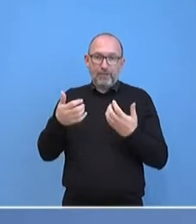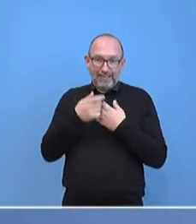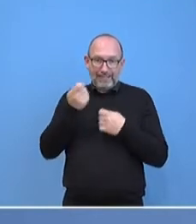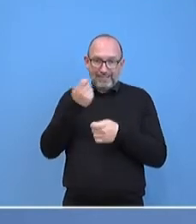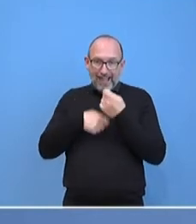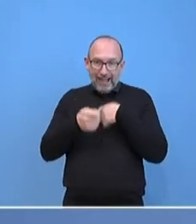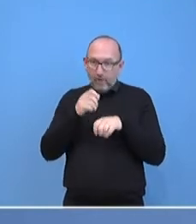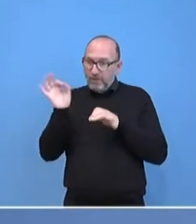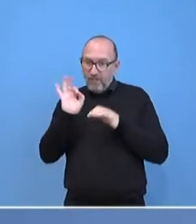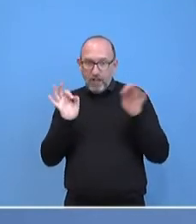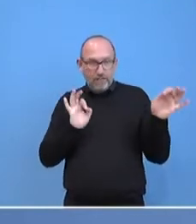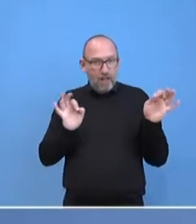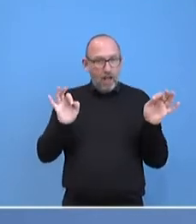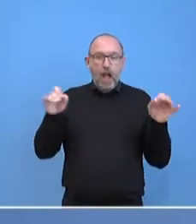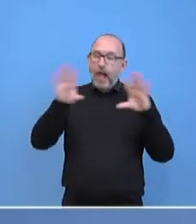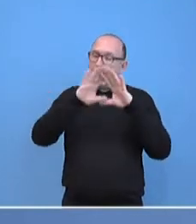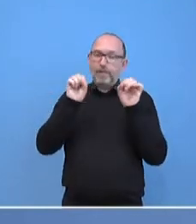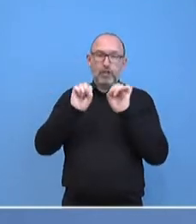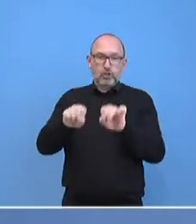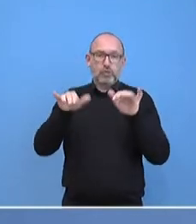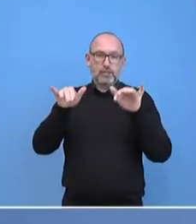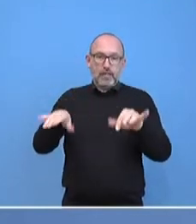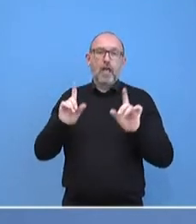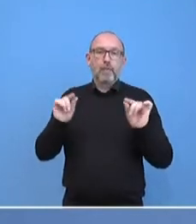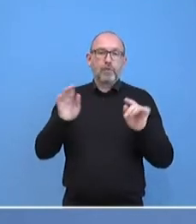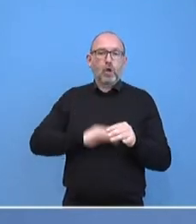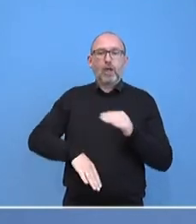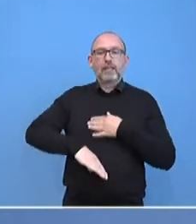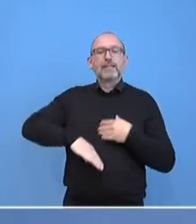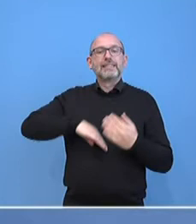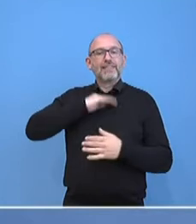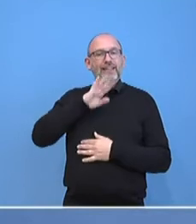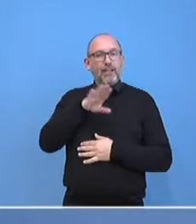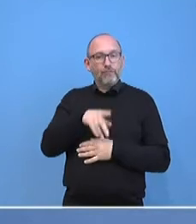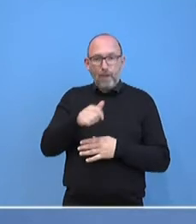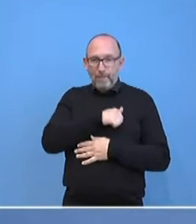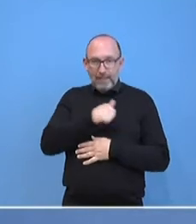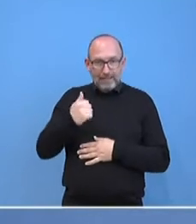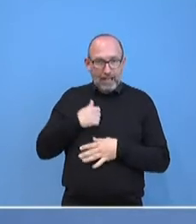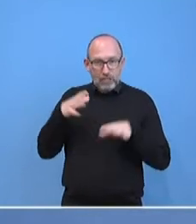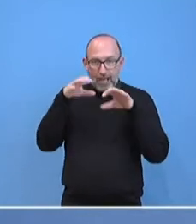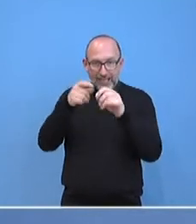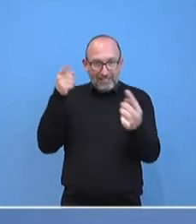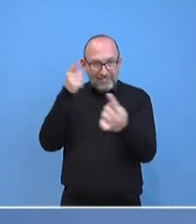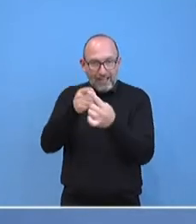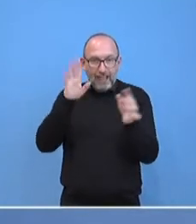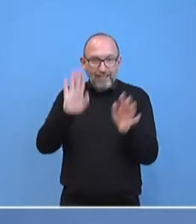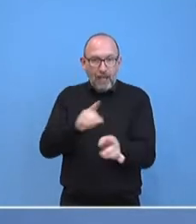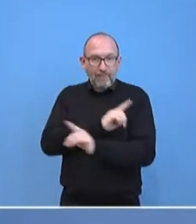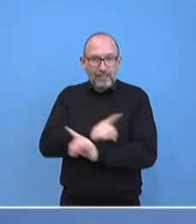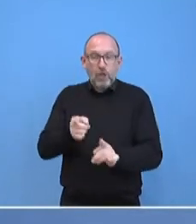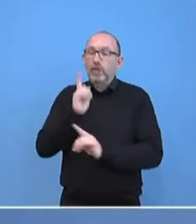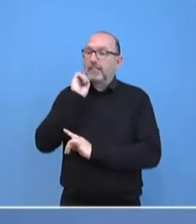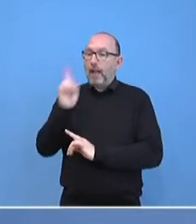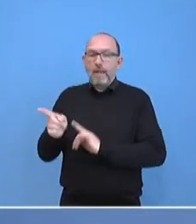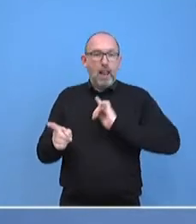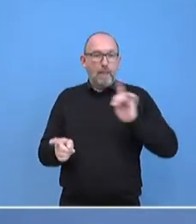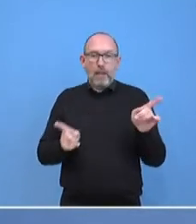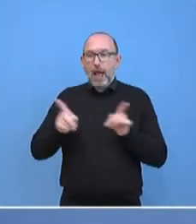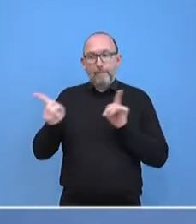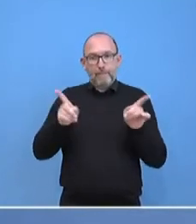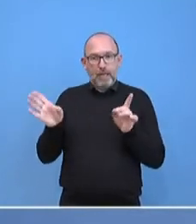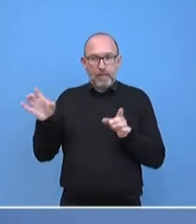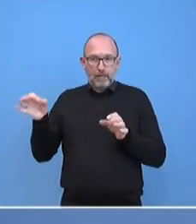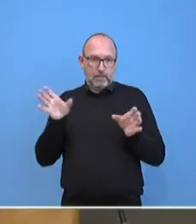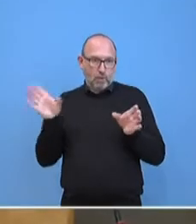Gefahren. Die Zivilbevölkerung darf nicht das Ziel militärischer Angriffe sein. Dieser Appell ist an beide Konfliktparteien gerichtet.